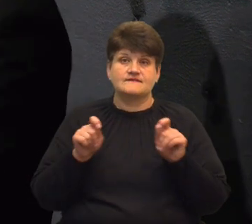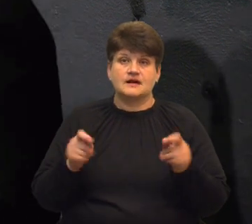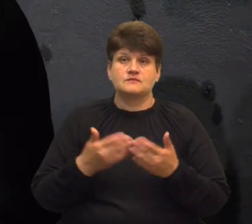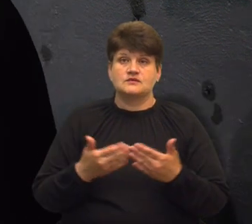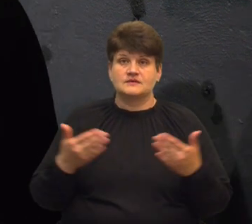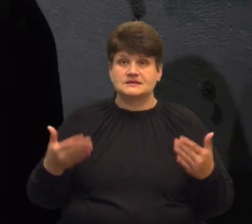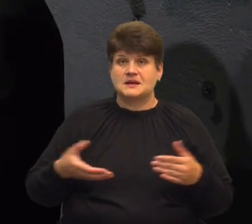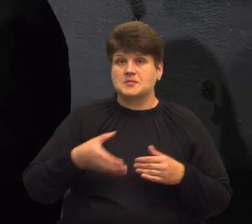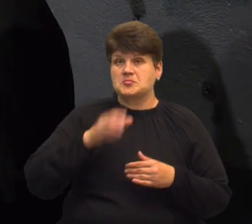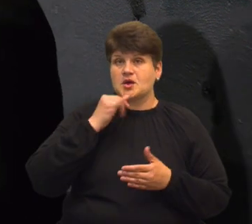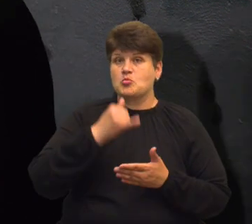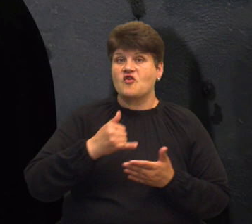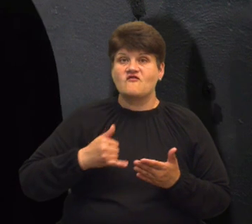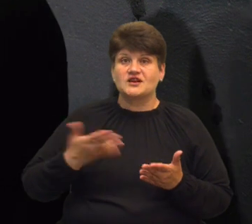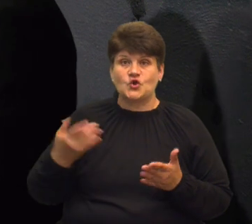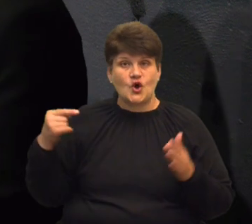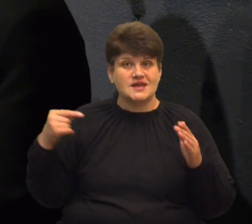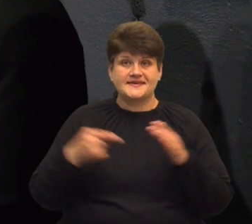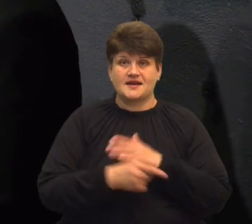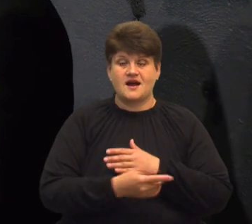п'ємо вина і тікаємо.